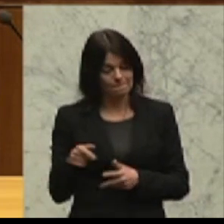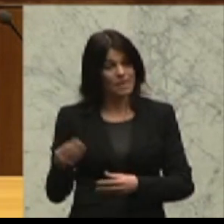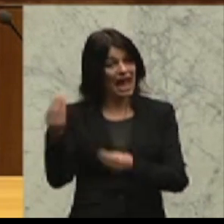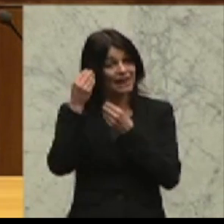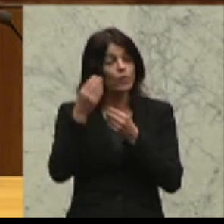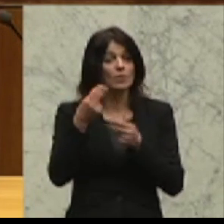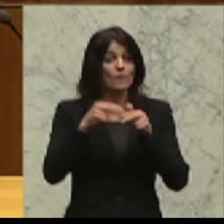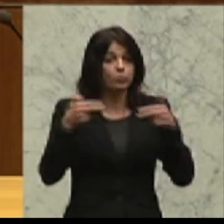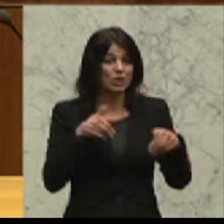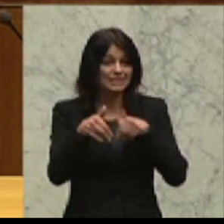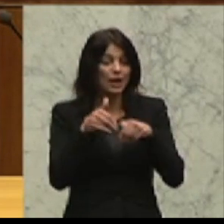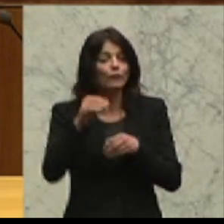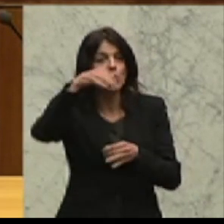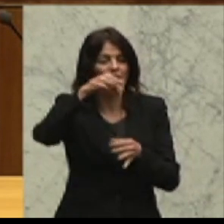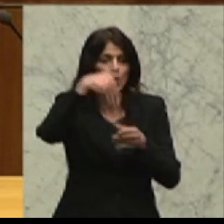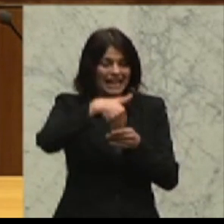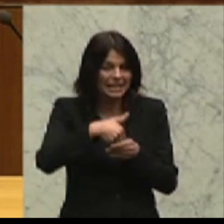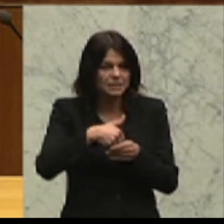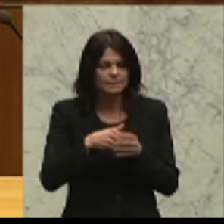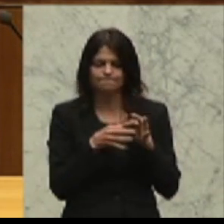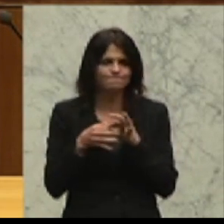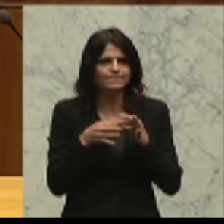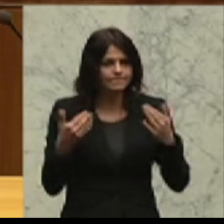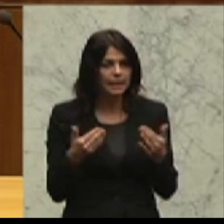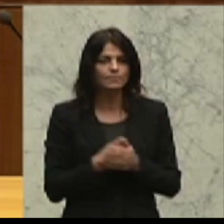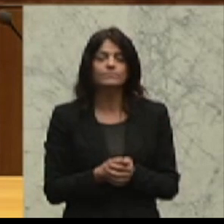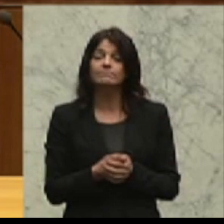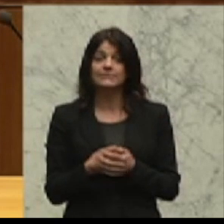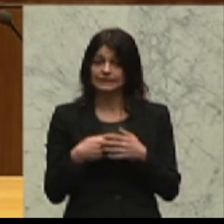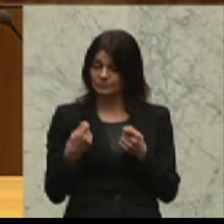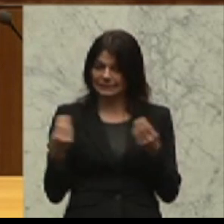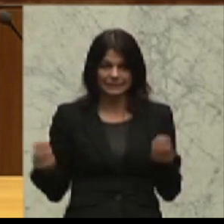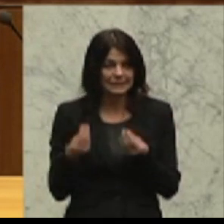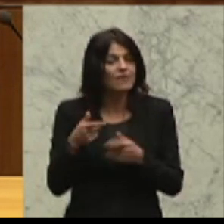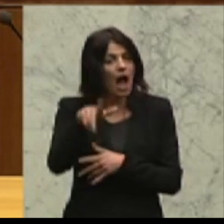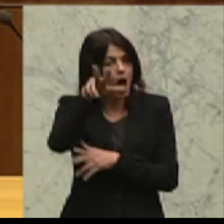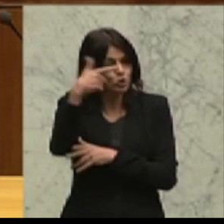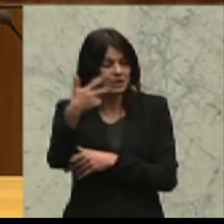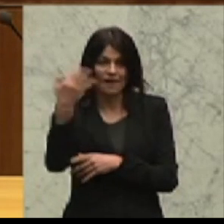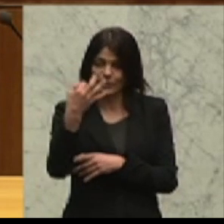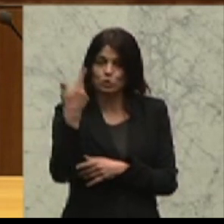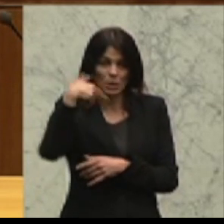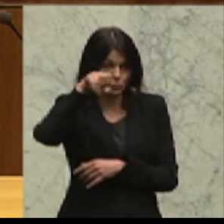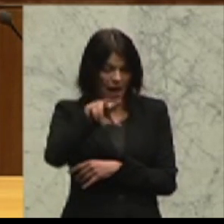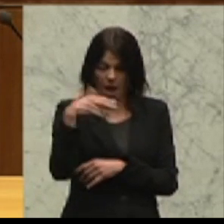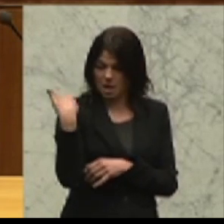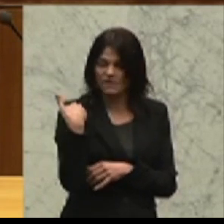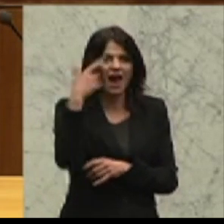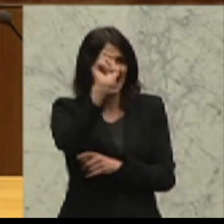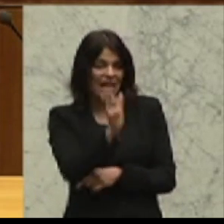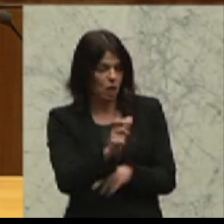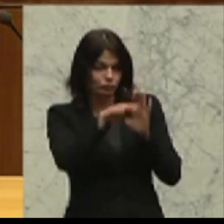Bundesministeriums für Inneres, Bezug nehmend auf den Umstand, dass mit 28. Februar 2013 das italienische